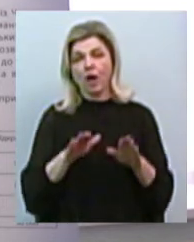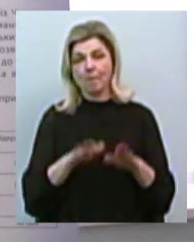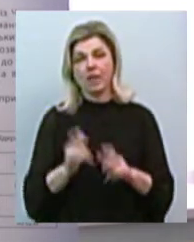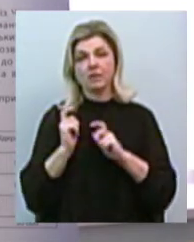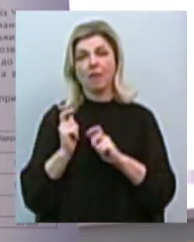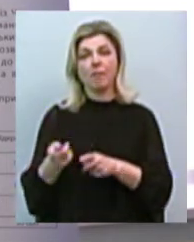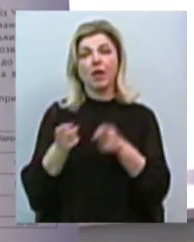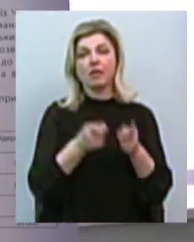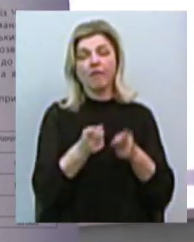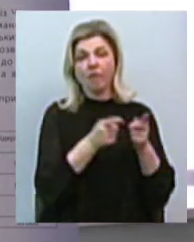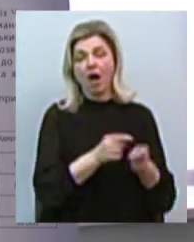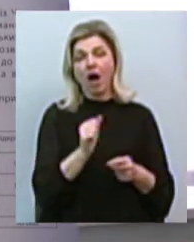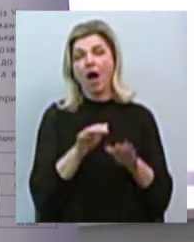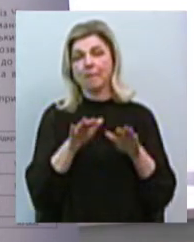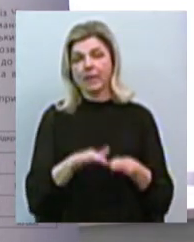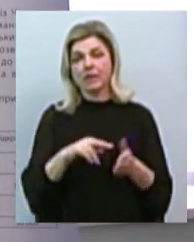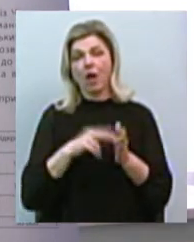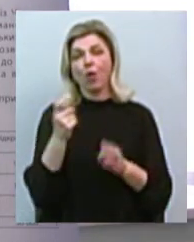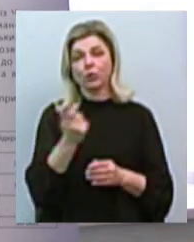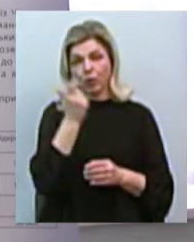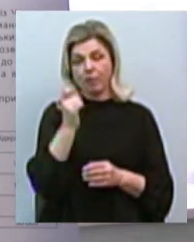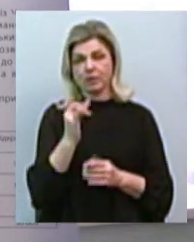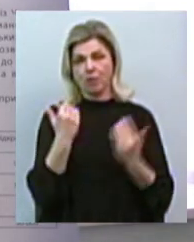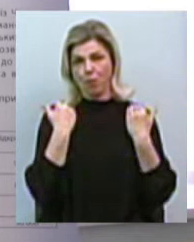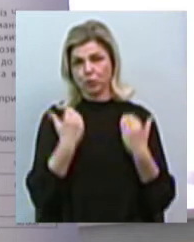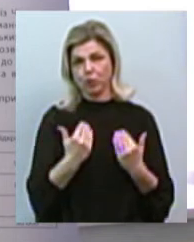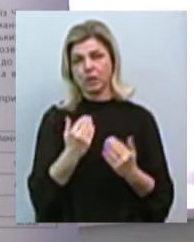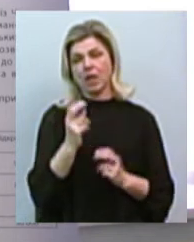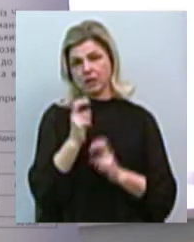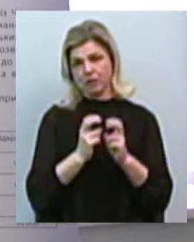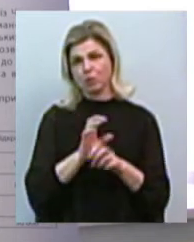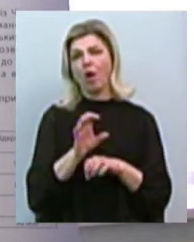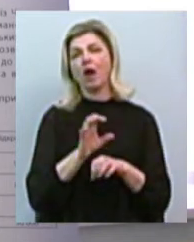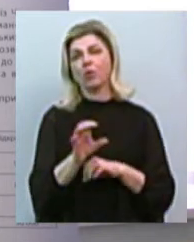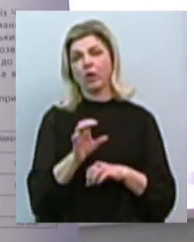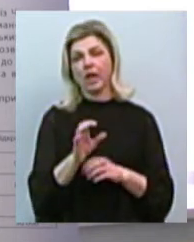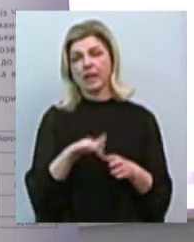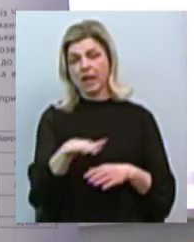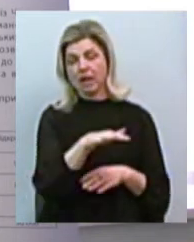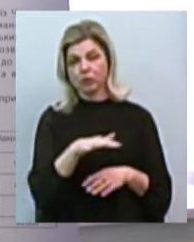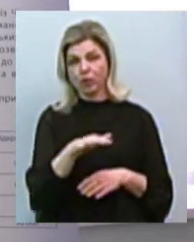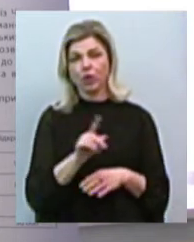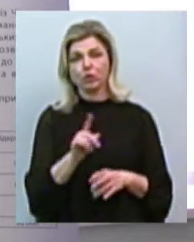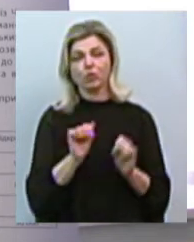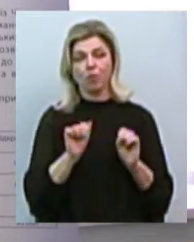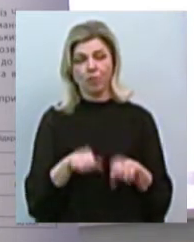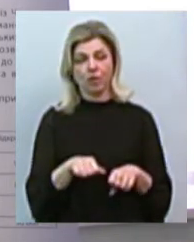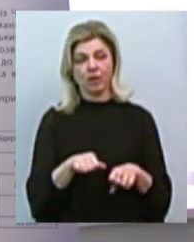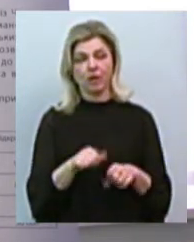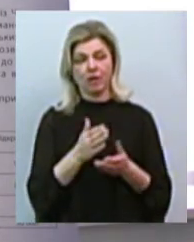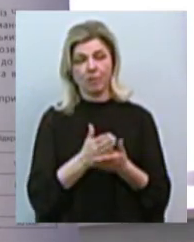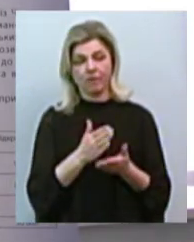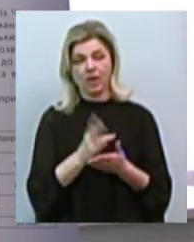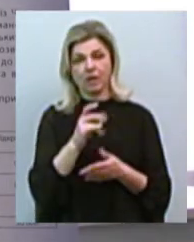для великих економічних зон з потужною індустріальною територією, щоб могли створювати додану вартість на території